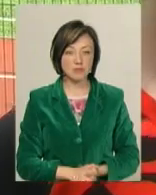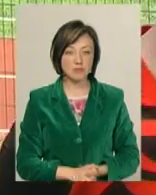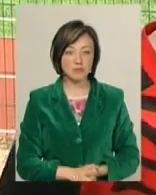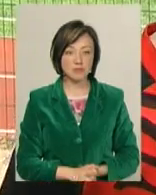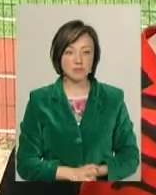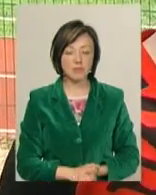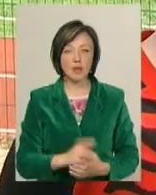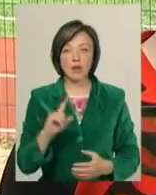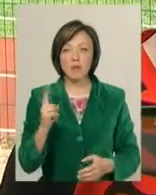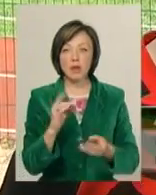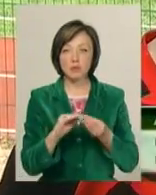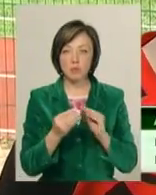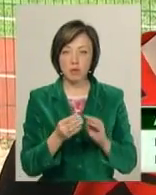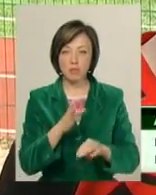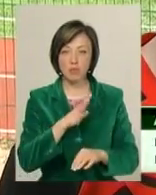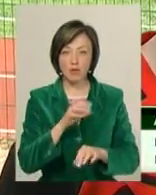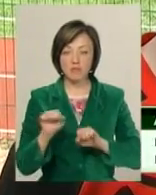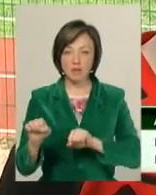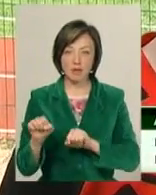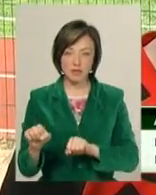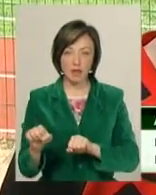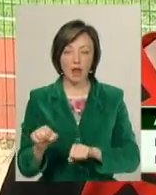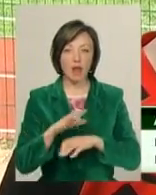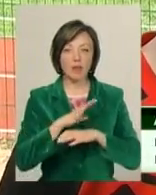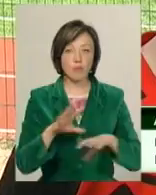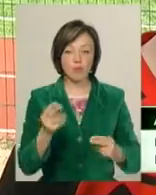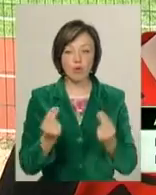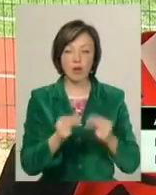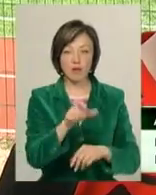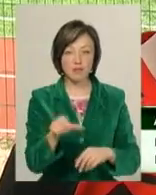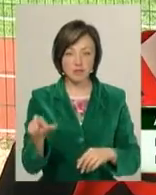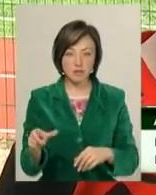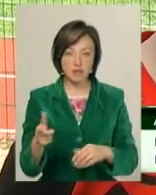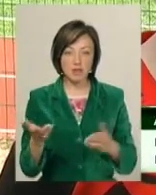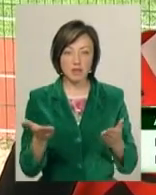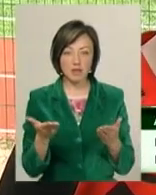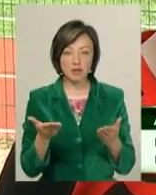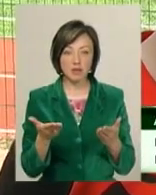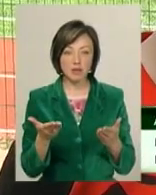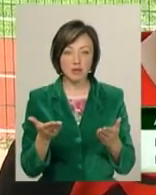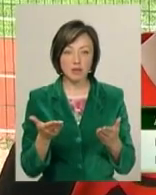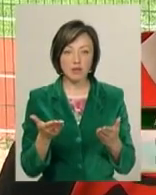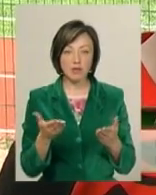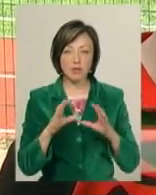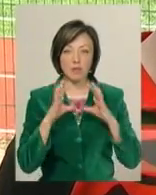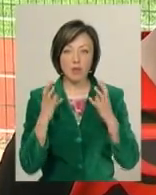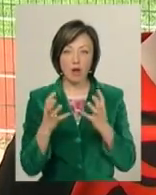Перша проблема була в защиті. Не було ігряків, які крили. Прилітав м'яч.